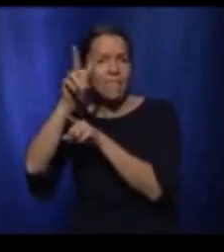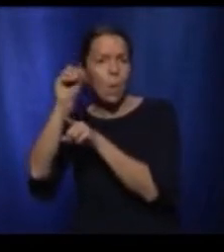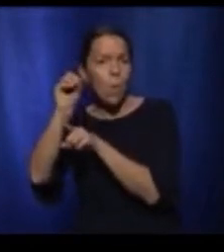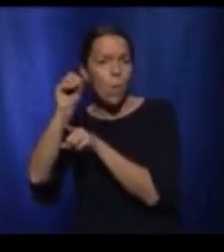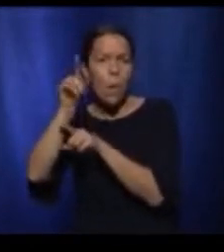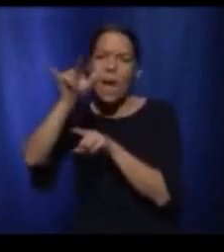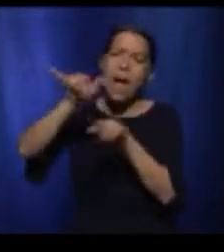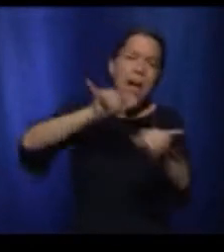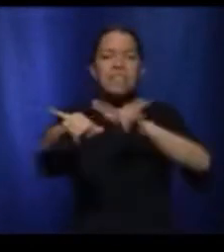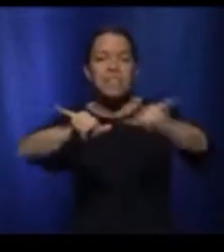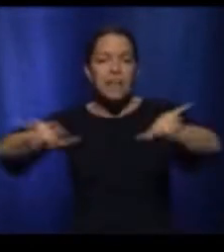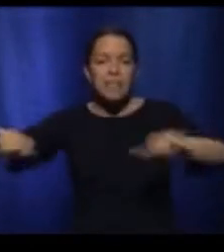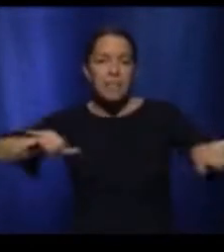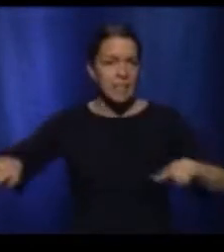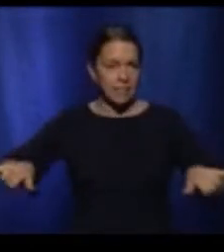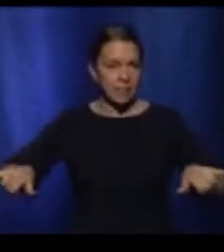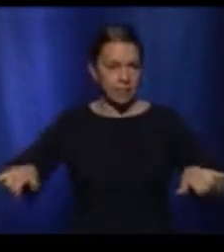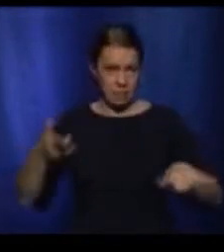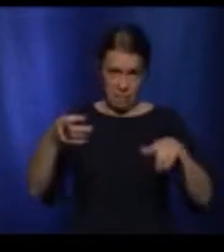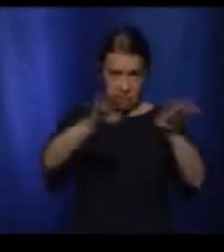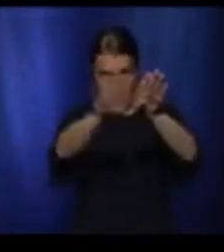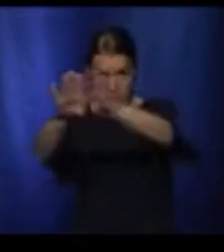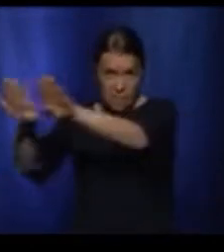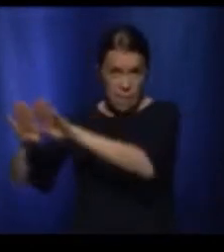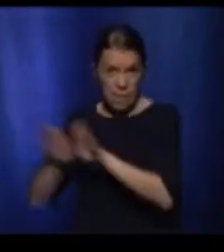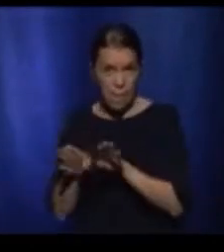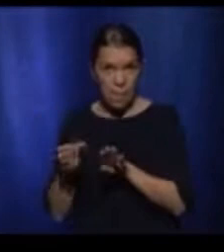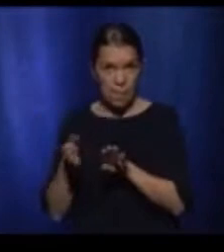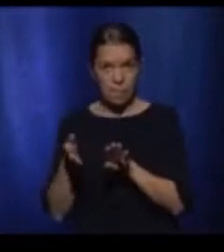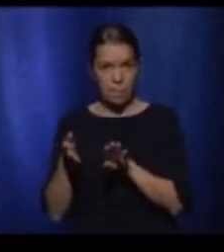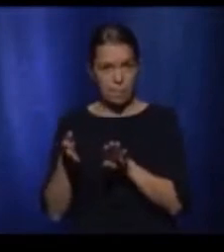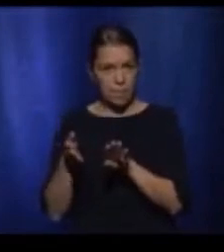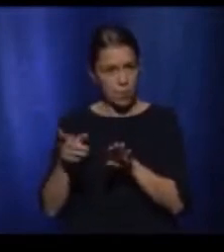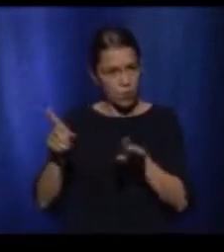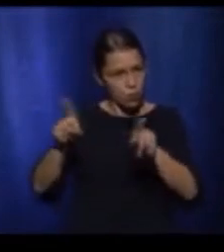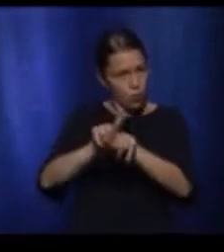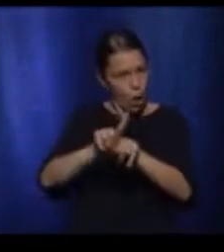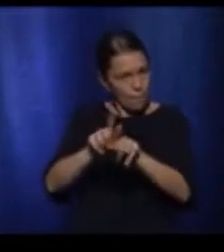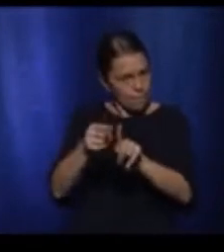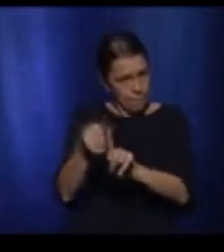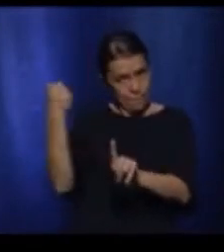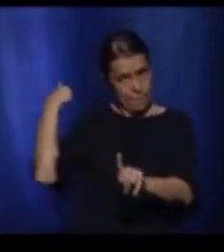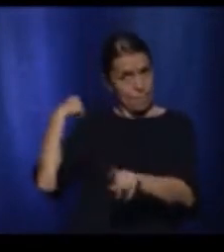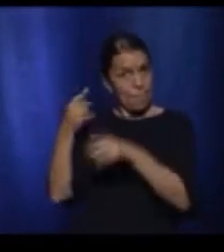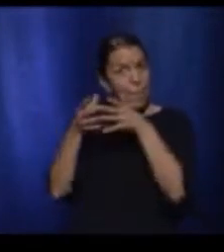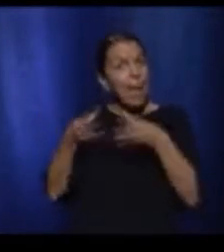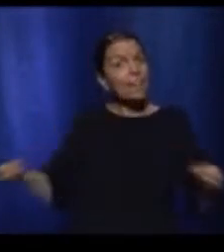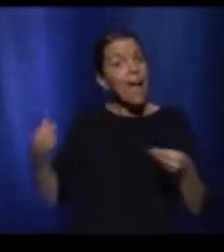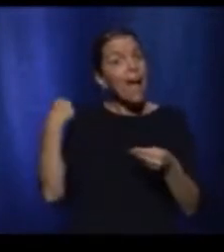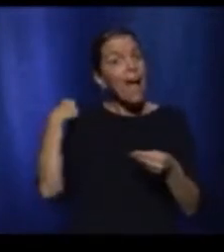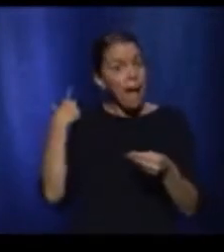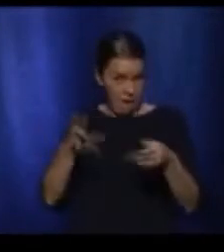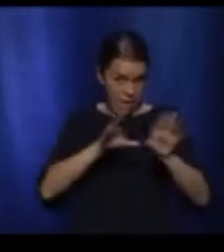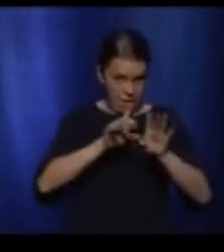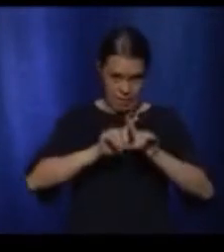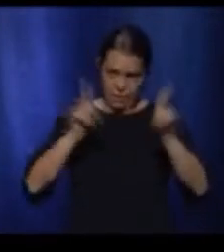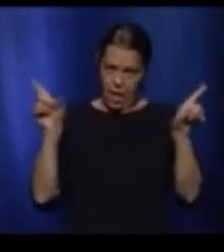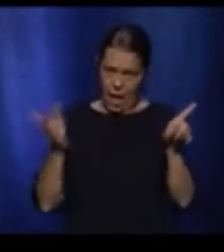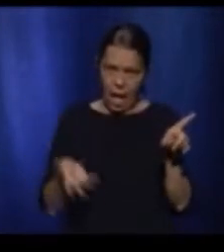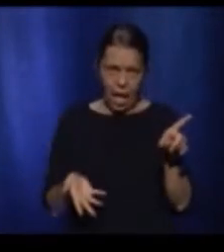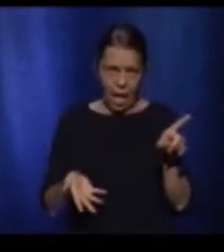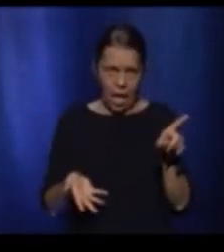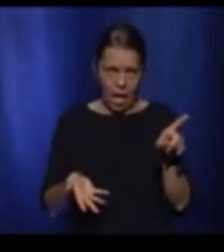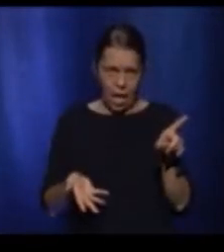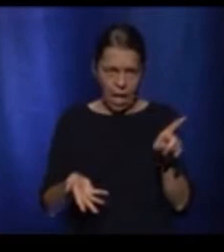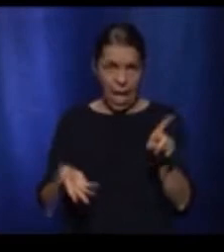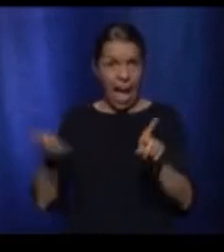très, très, très, très loin du confinement du printemps, où on avait fermé toutes les écoles et à peu près toutes